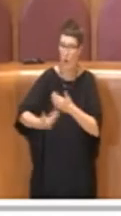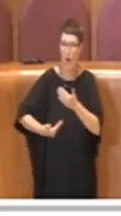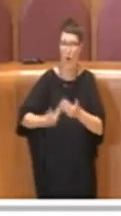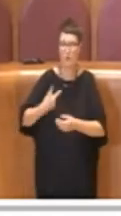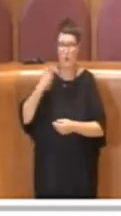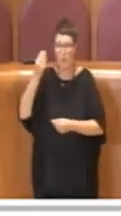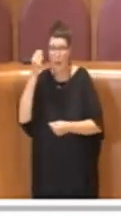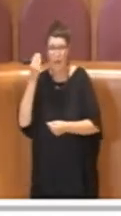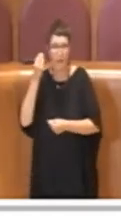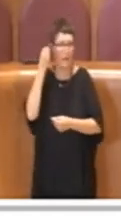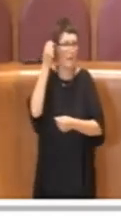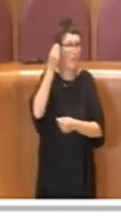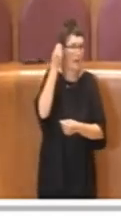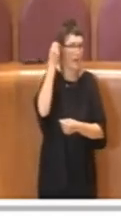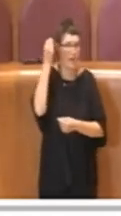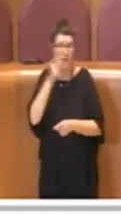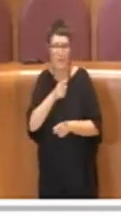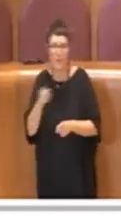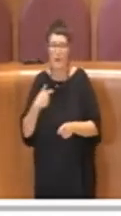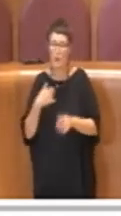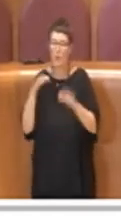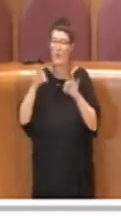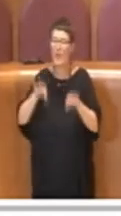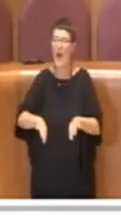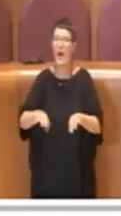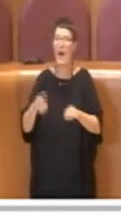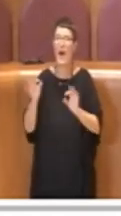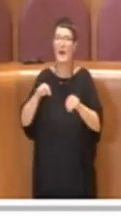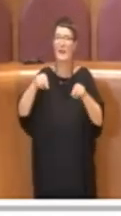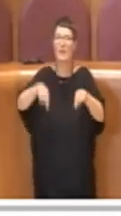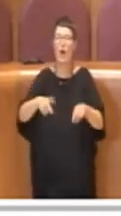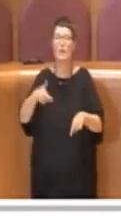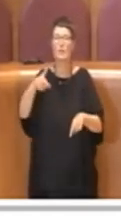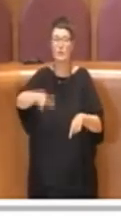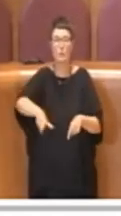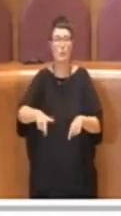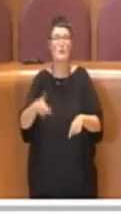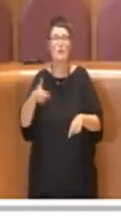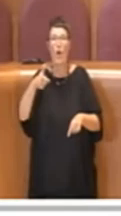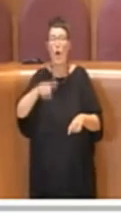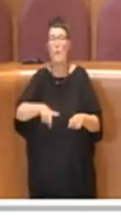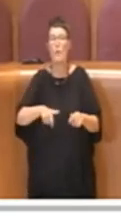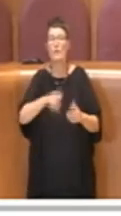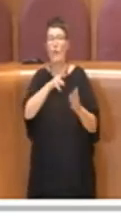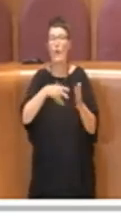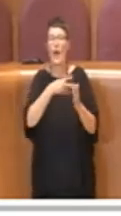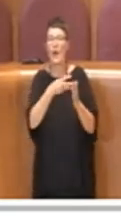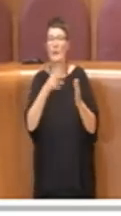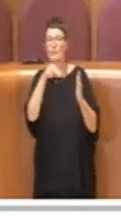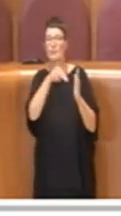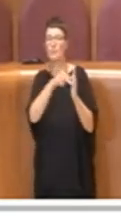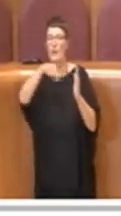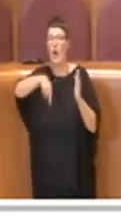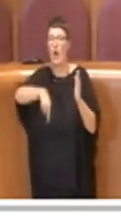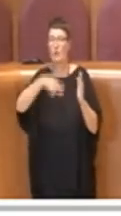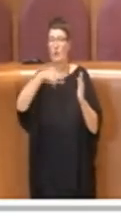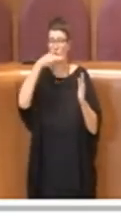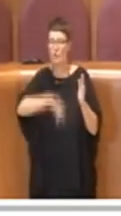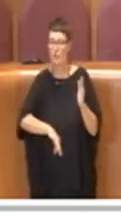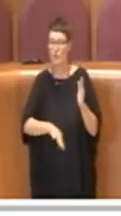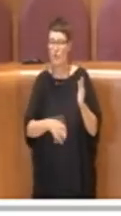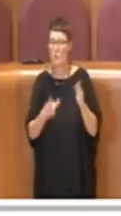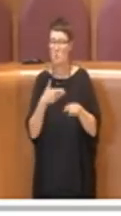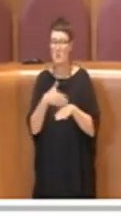è calendarizzabile. Quindi non c'è alcun tipo di ritardo. Una delibera che noi andiamo a ratificare, che attraverserà ora e